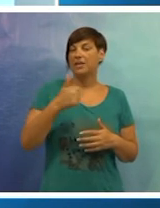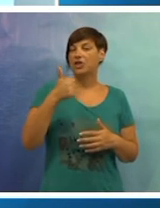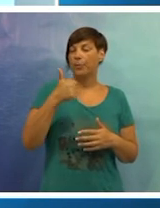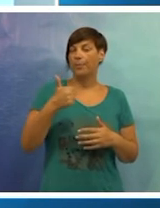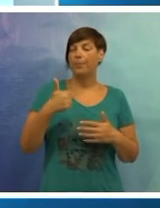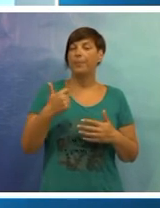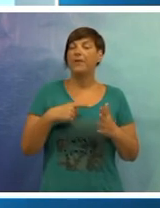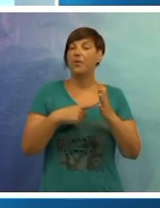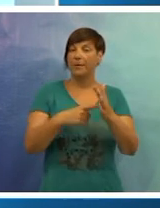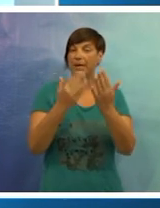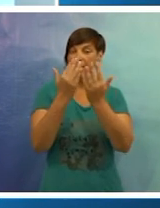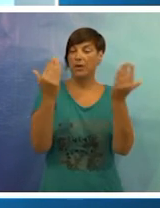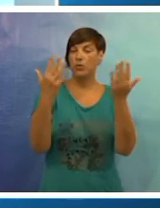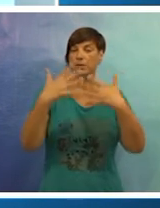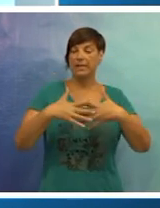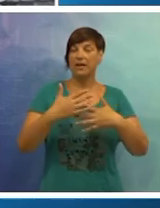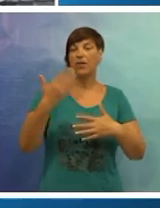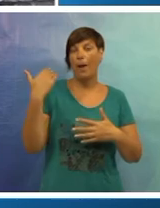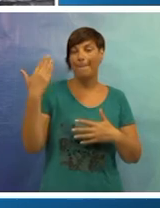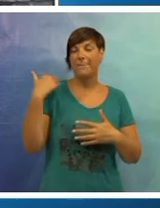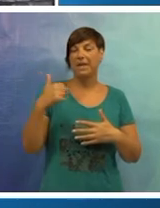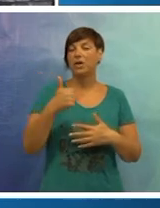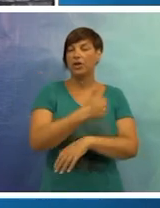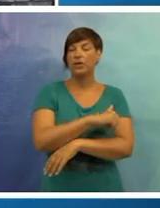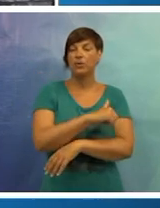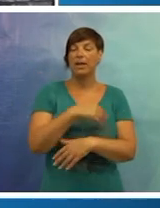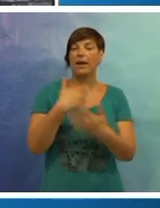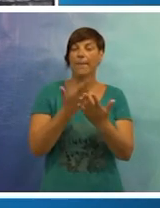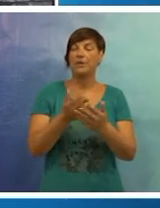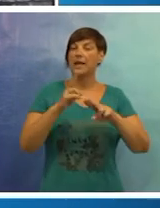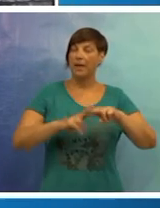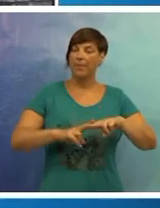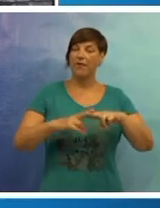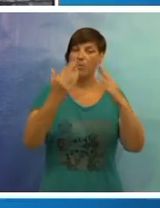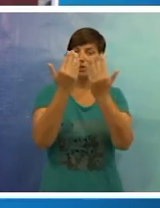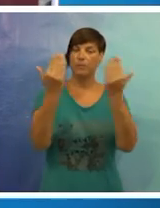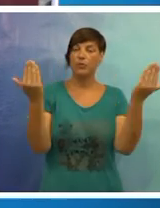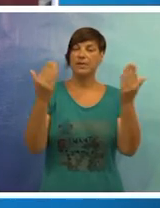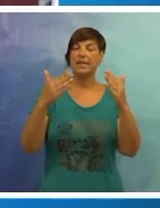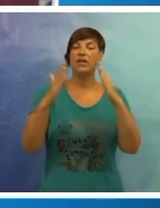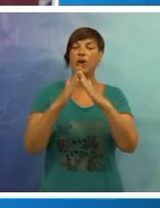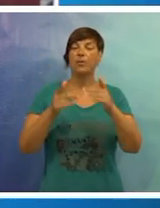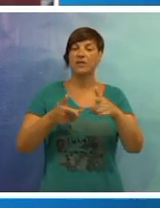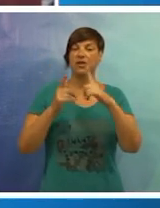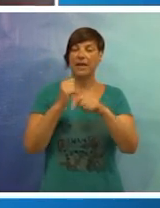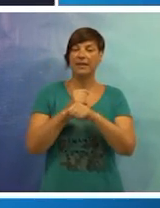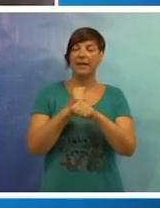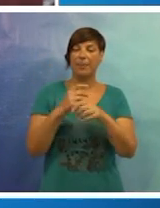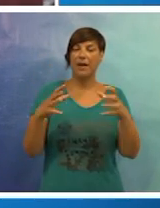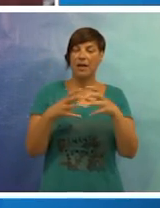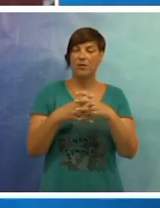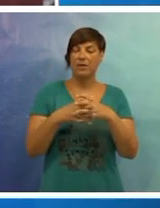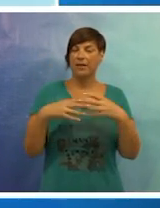Riječ je ujedno o prvom vizualnom identitetu, ustanove koja je tek prije nešto više od godinu dana postala pravomoćnim muzejom domovinskog rata,